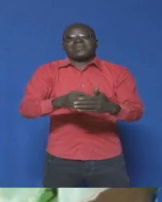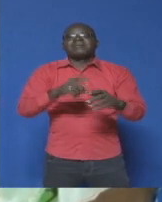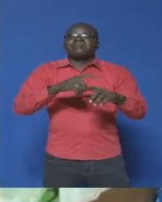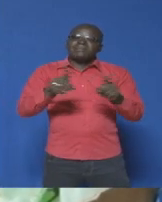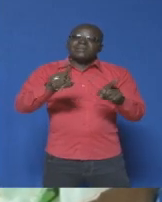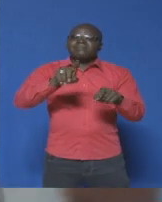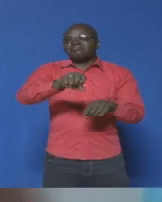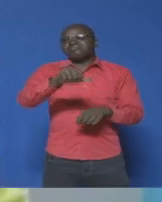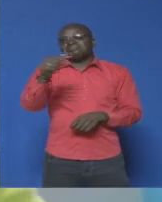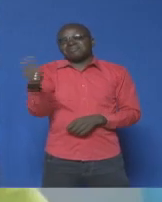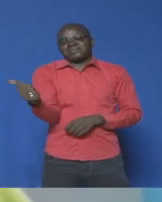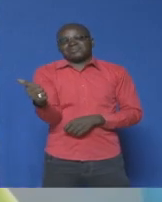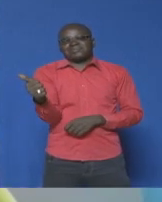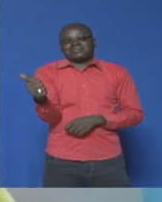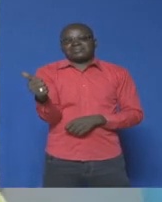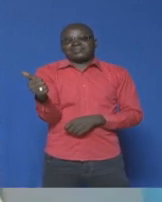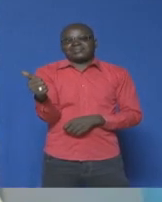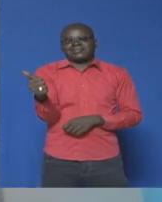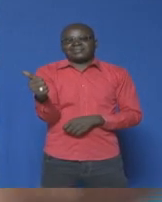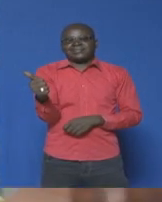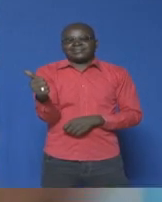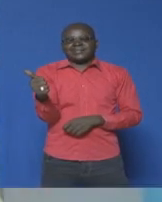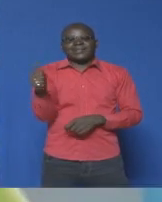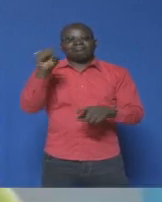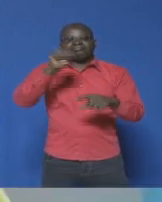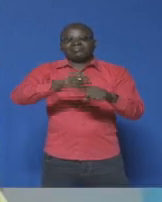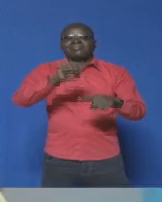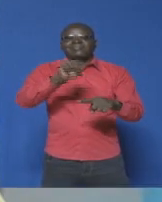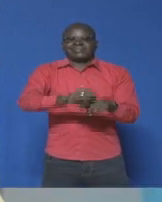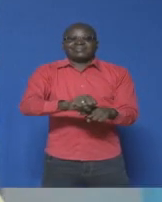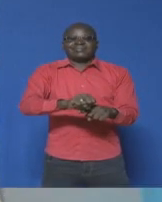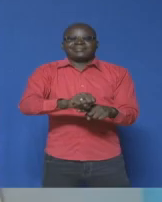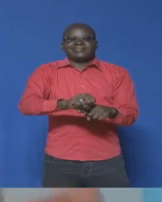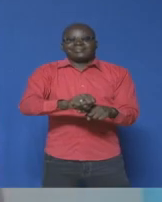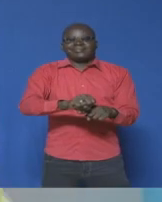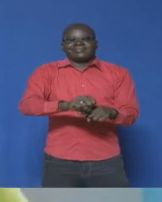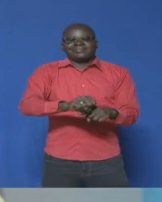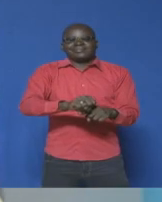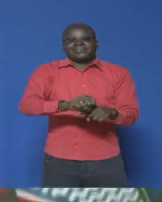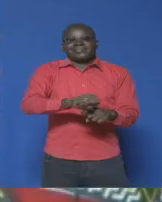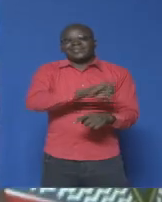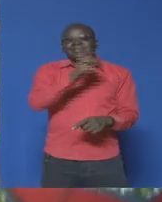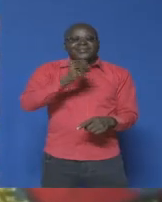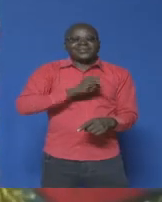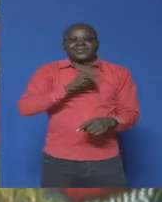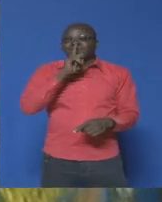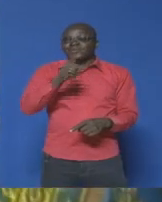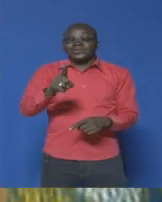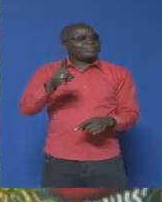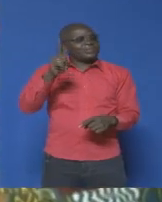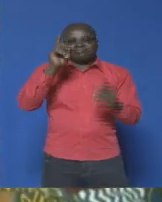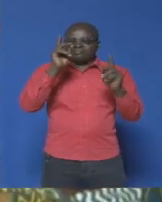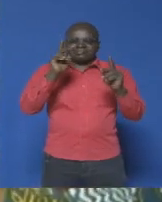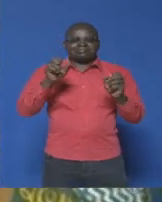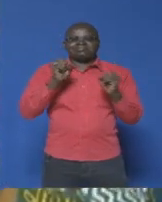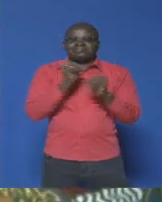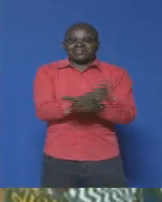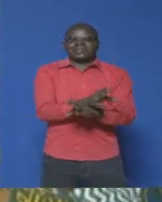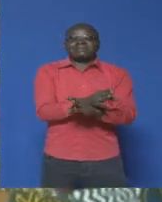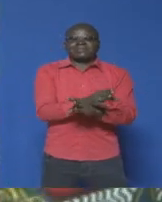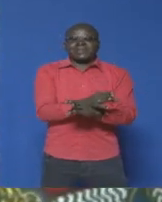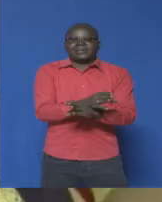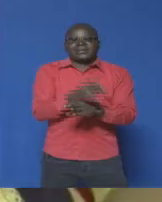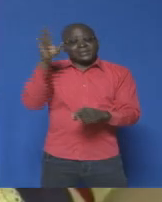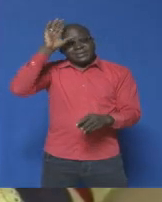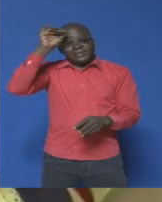sujets, je ne pas la personne idéale. Le souhait aujourd'hui de ces femmes de la